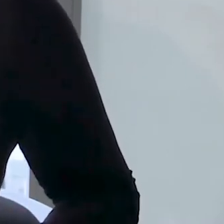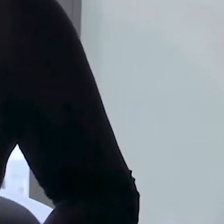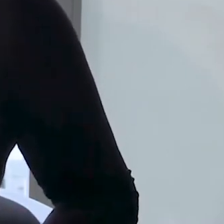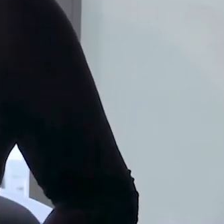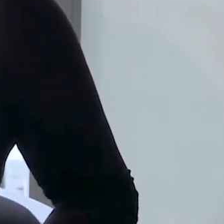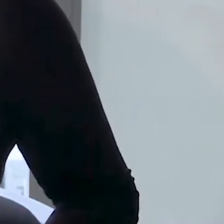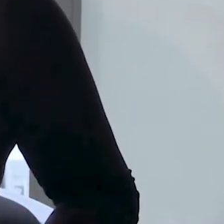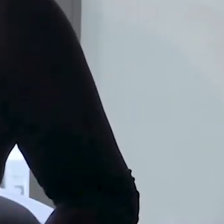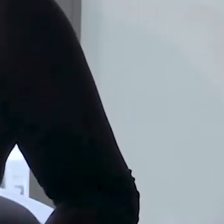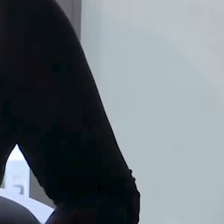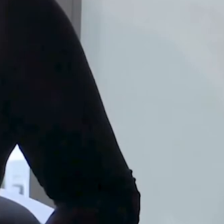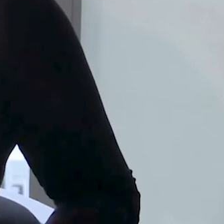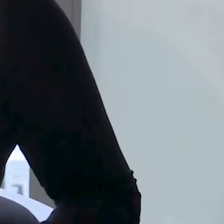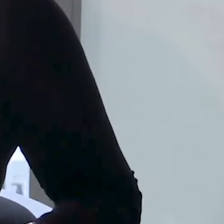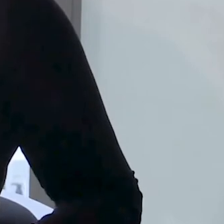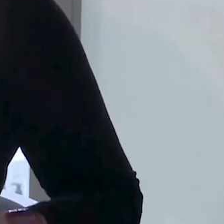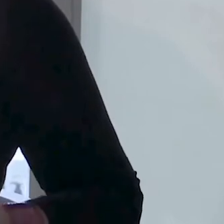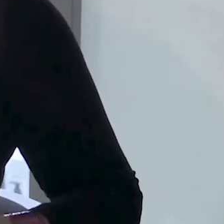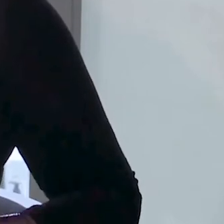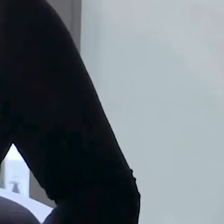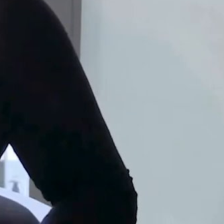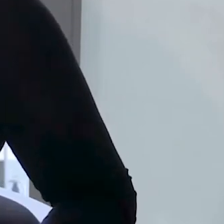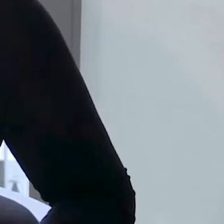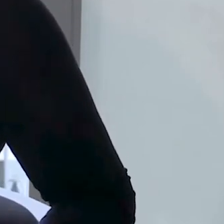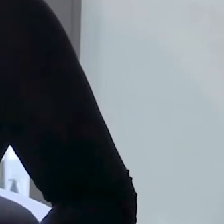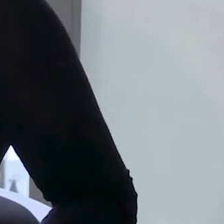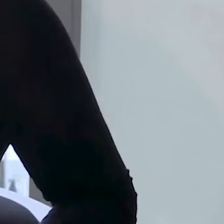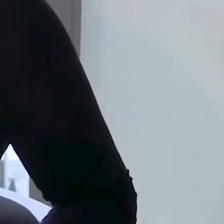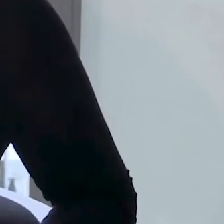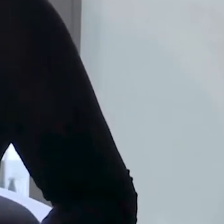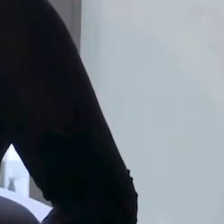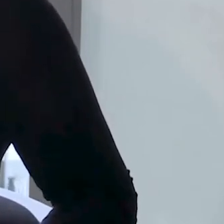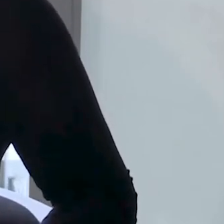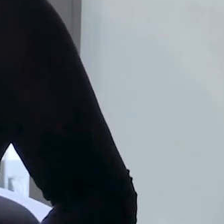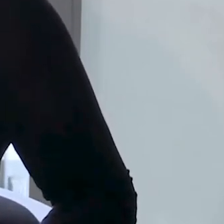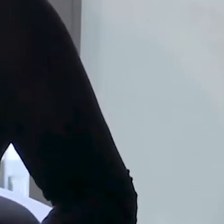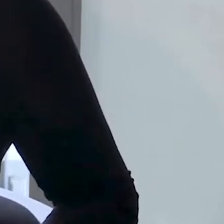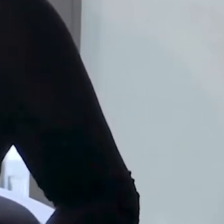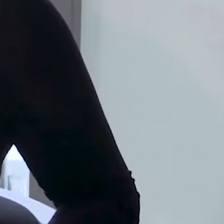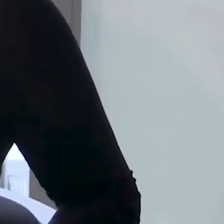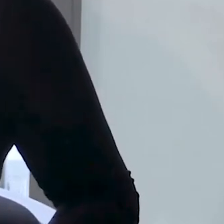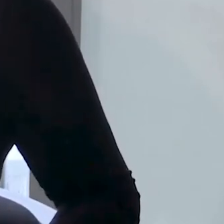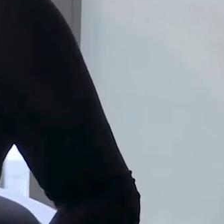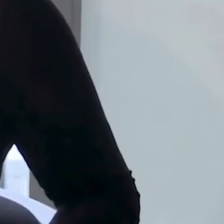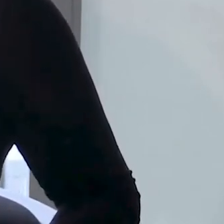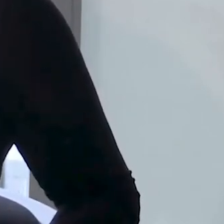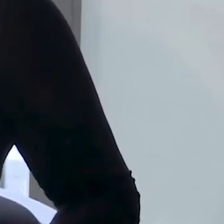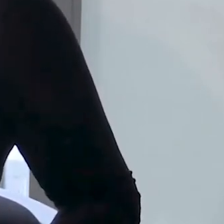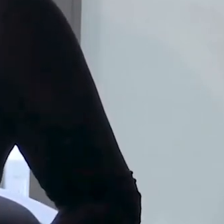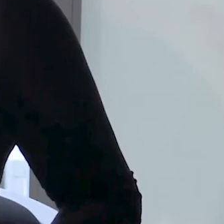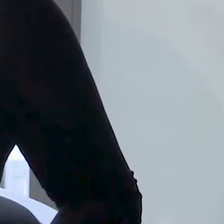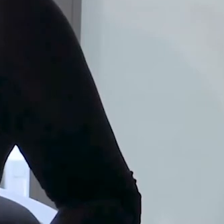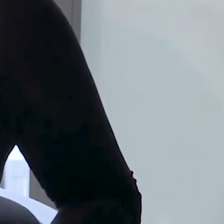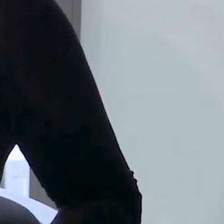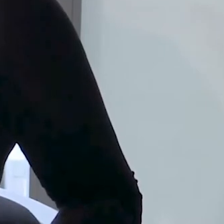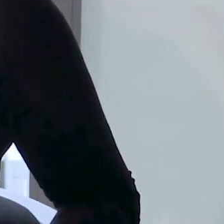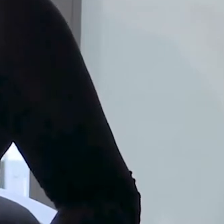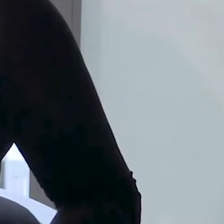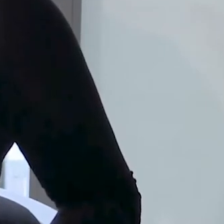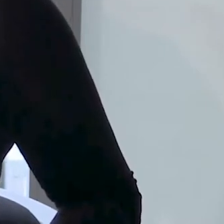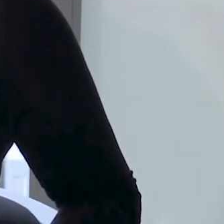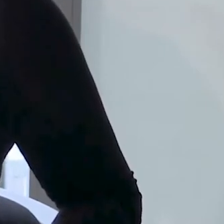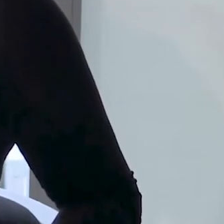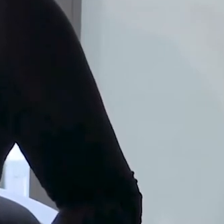'examen i ja havia passat tot aquest moment potser més tens que una de les estudiants va dir «ostres,